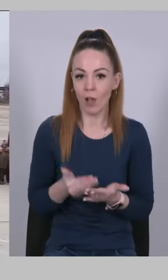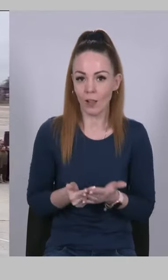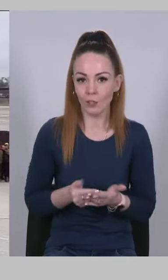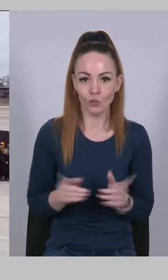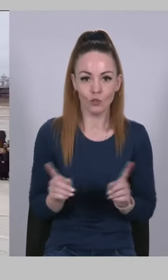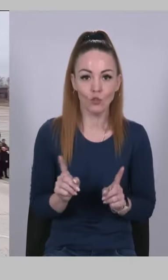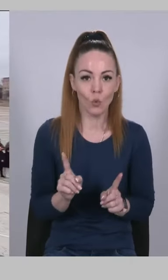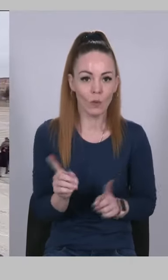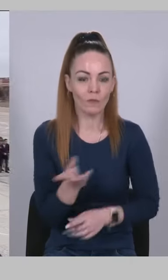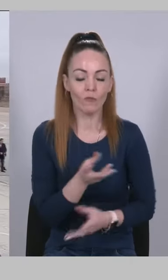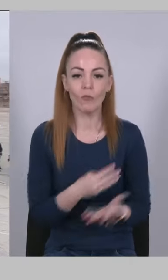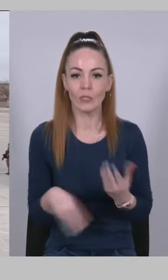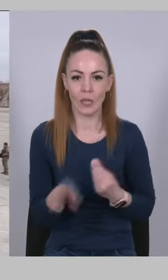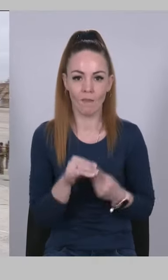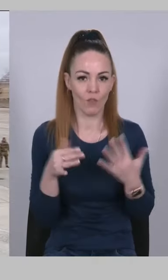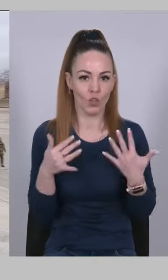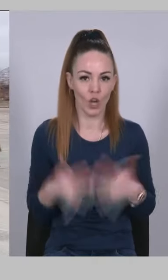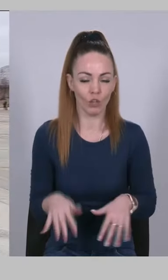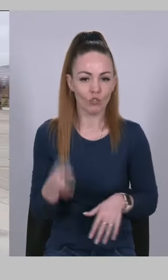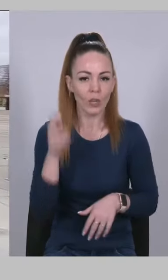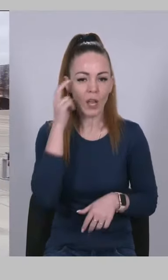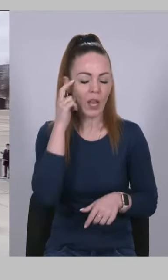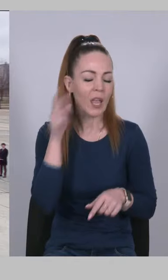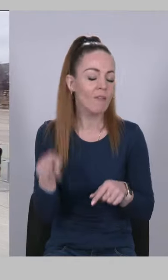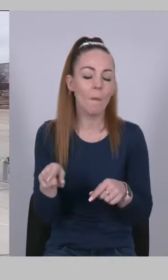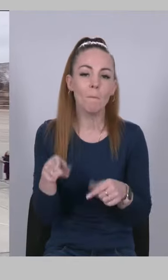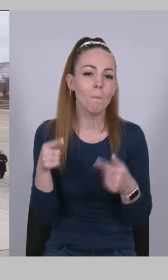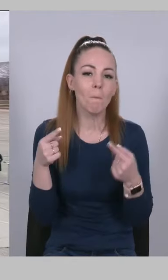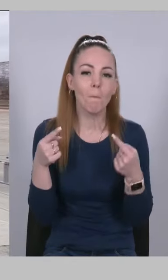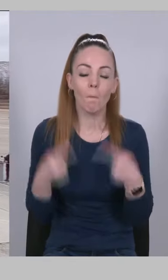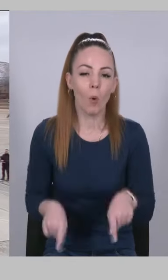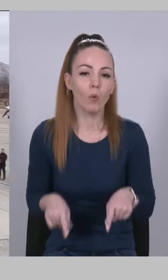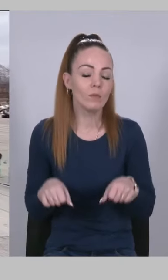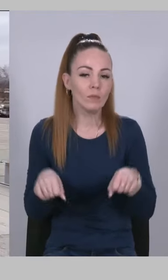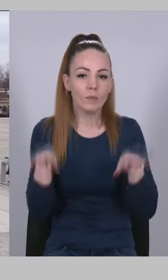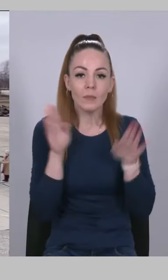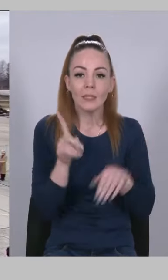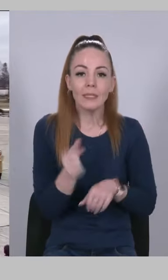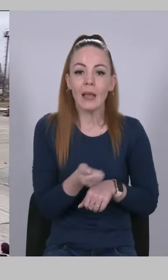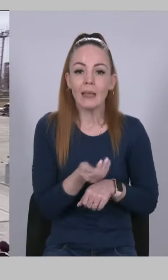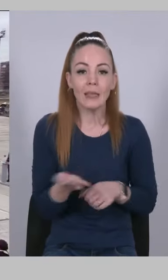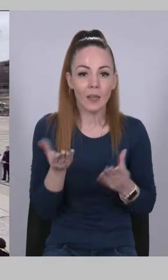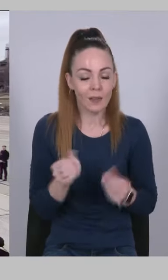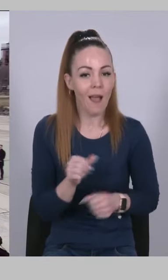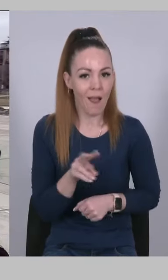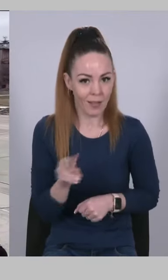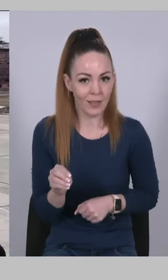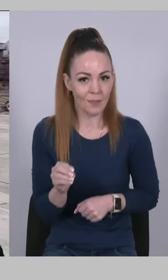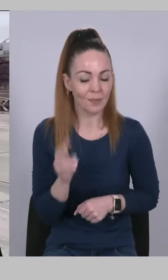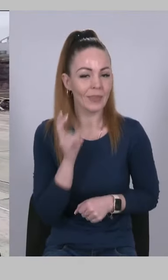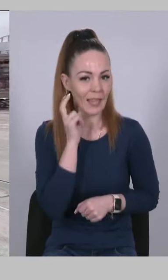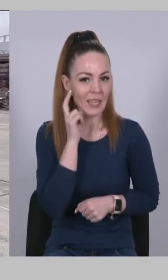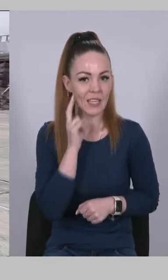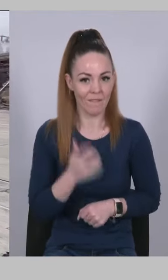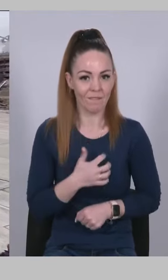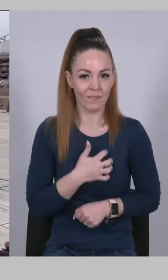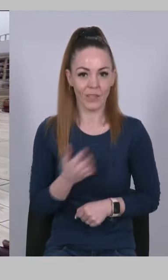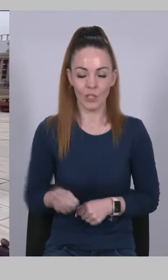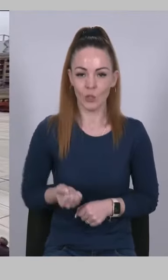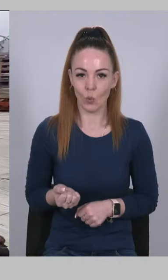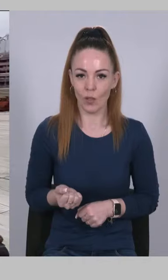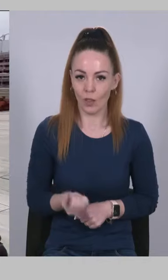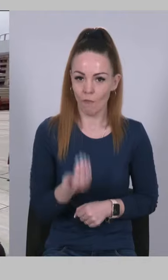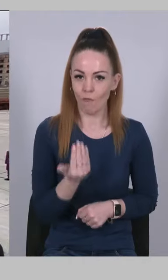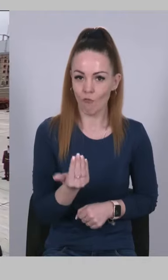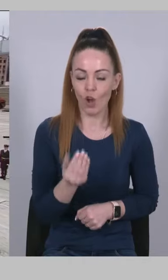що все втрачено. Київ паде за кілька днів, але Київ вистояв. Ваша